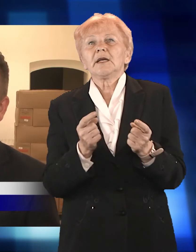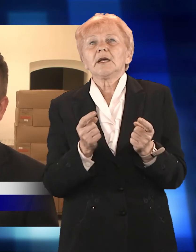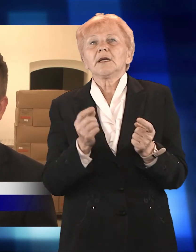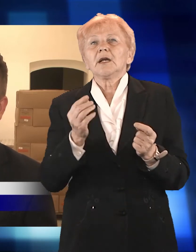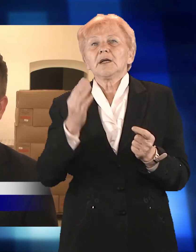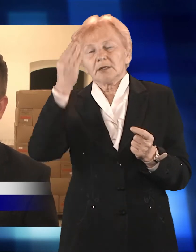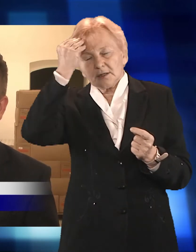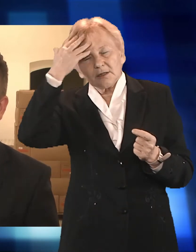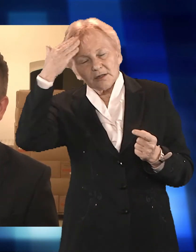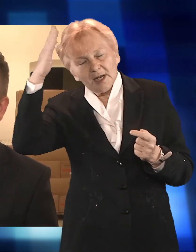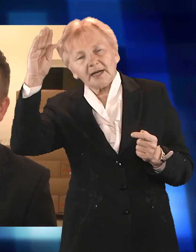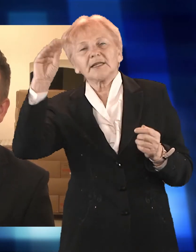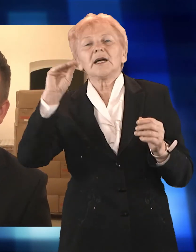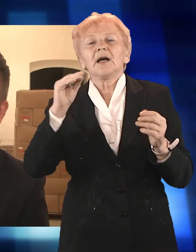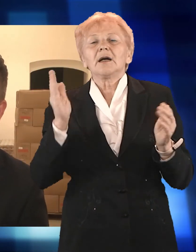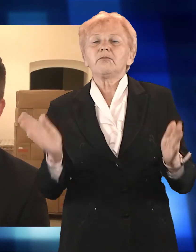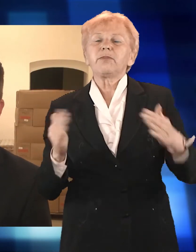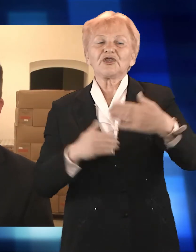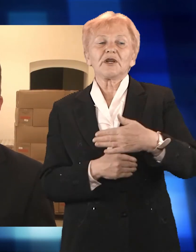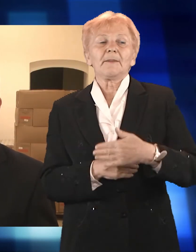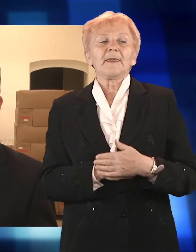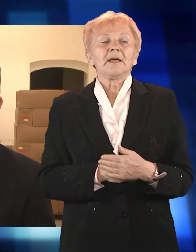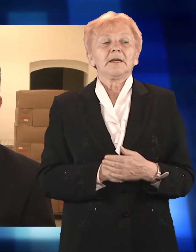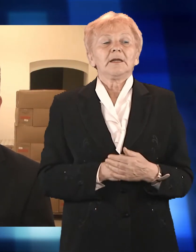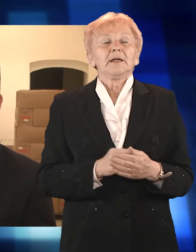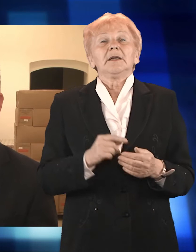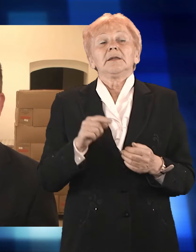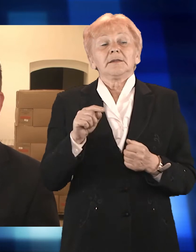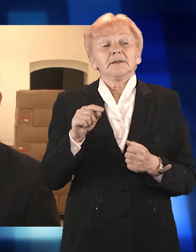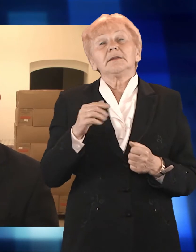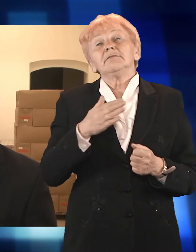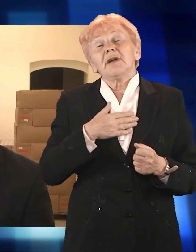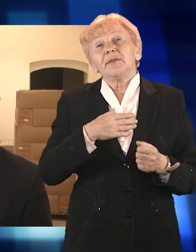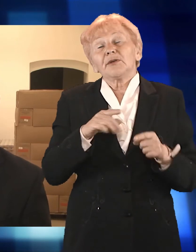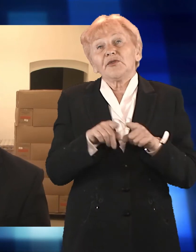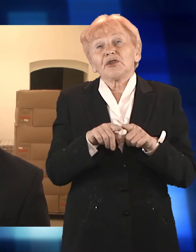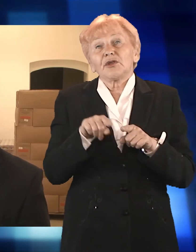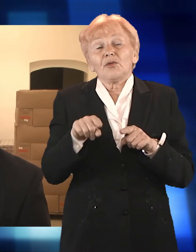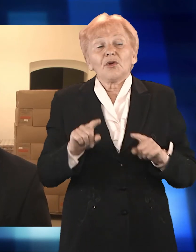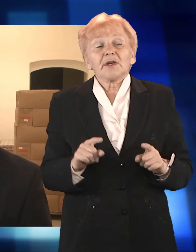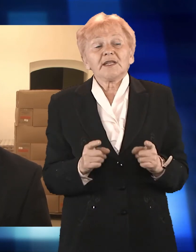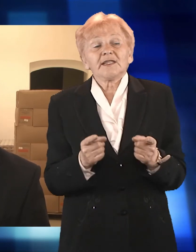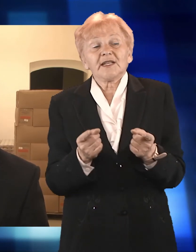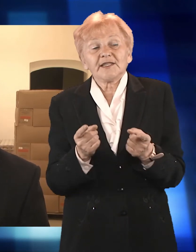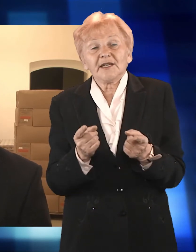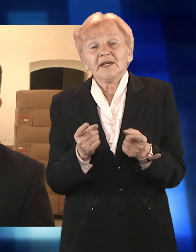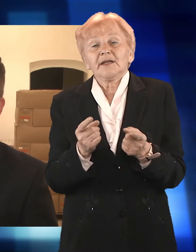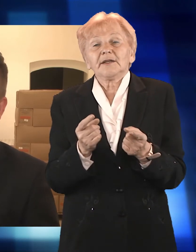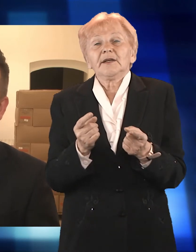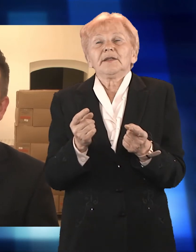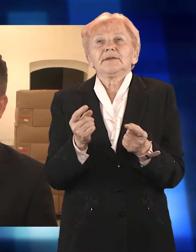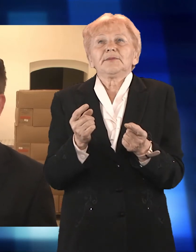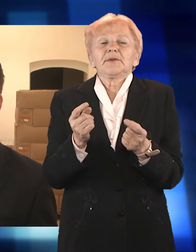zbiórka, którą przeprowadziliśmy dość nieoficjalnie przez taki portal pomagam.pl.